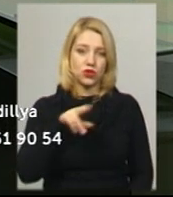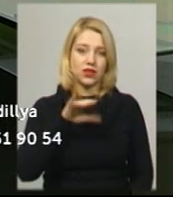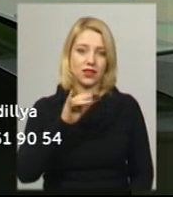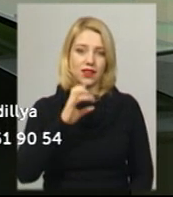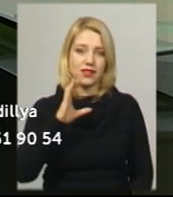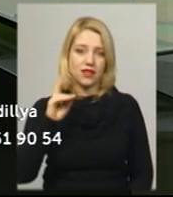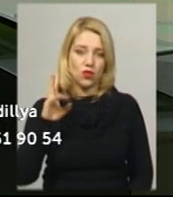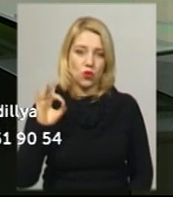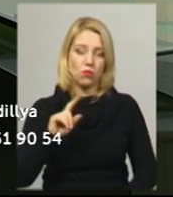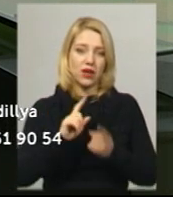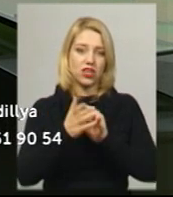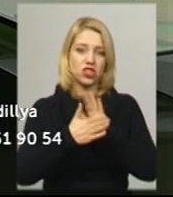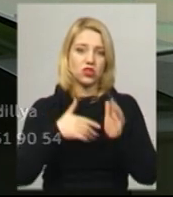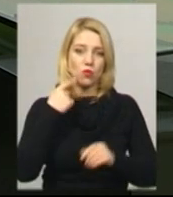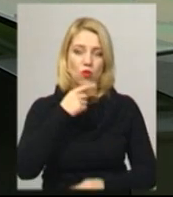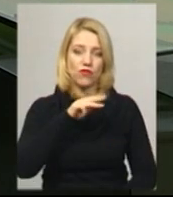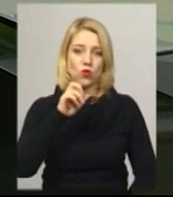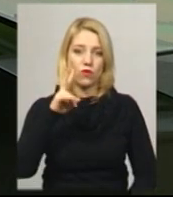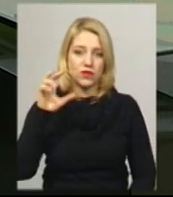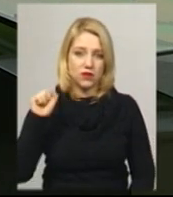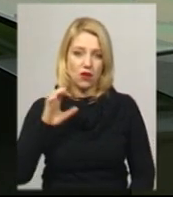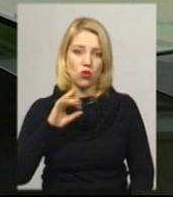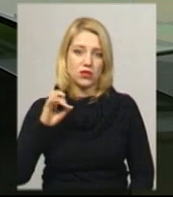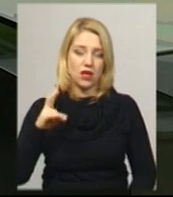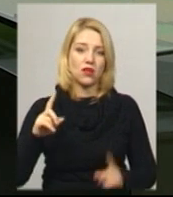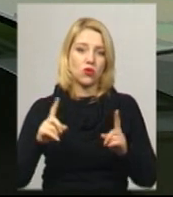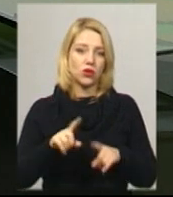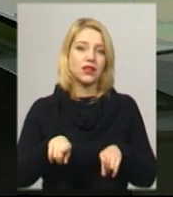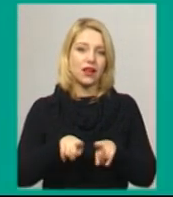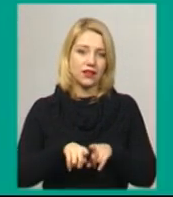переклад на жестову мову Оксана Фіновська. Далі коротко про такі теми.